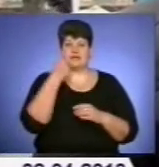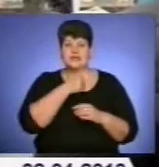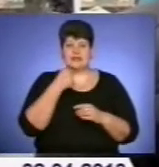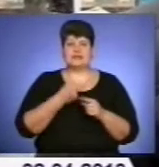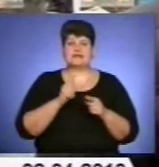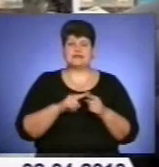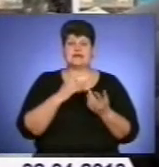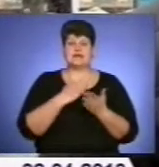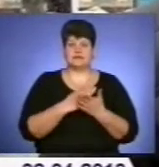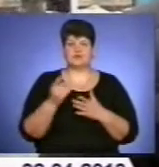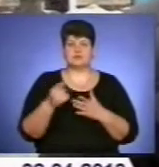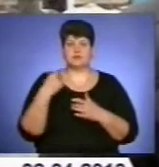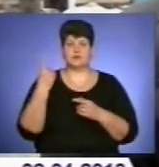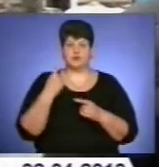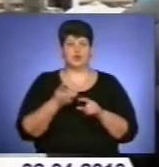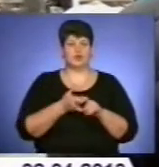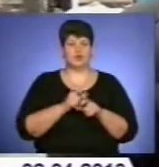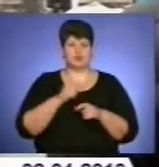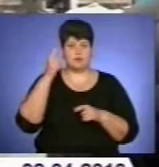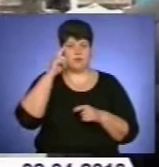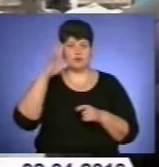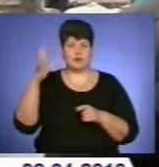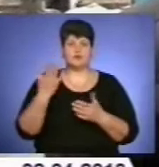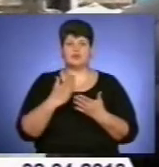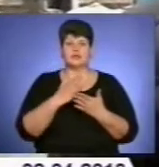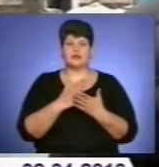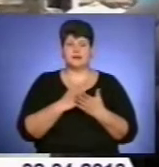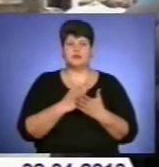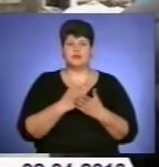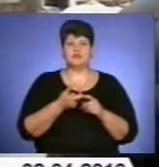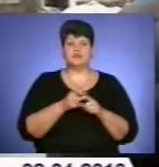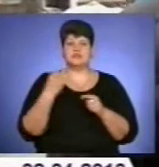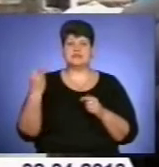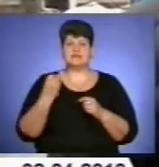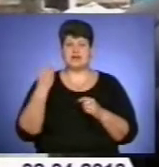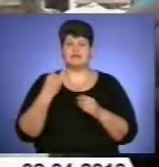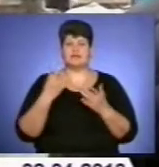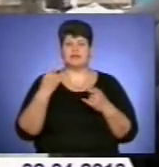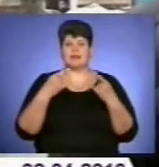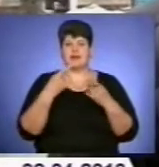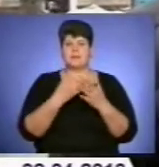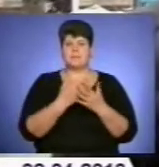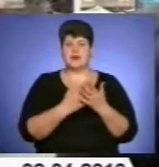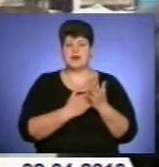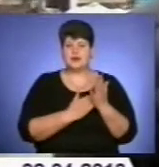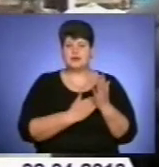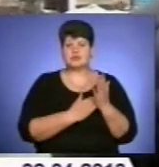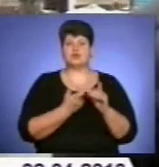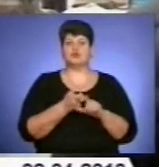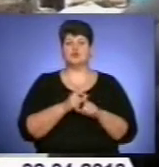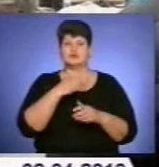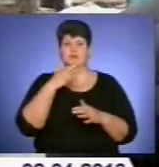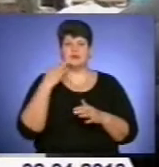тепер став в Тернопільській області дуже популярним. Тут ведеться дуже багато цікавих телепередач і дуже багато